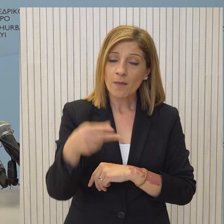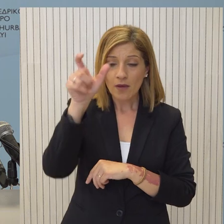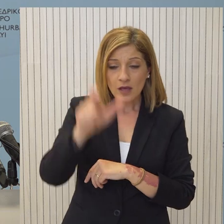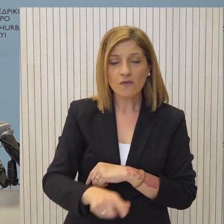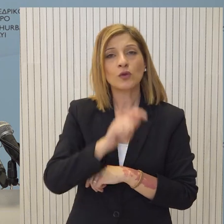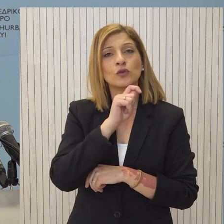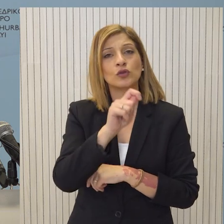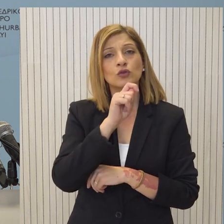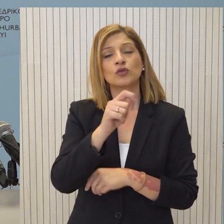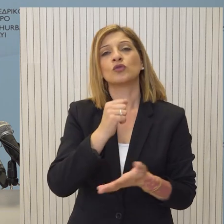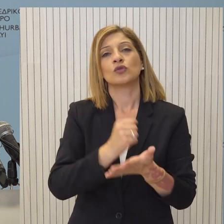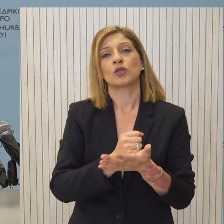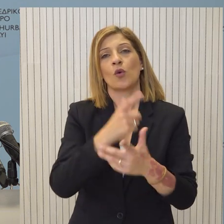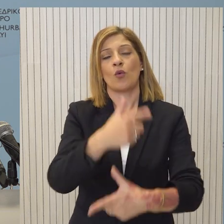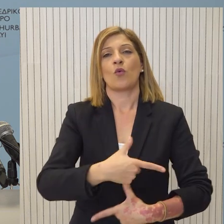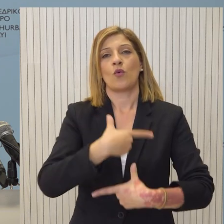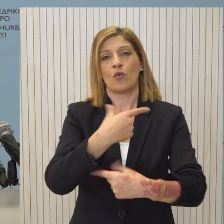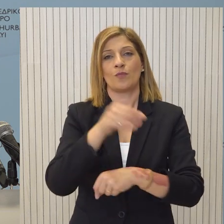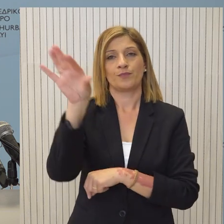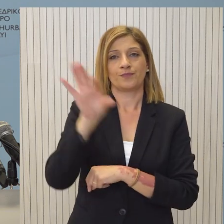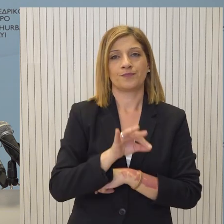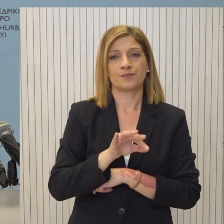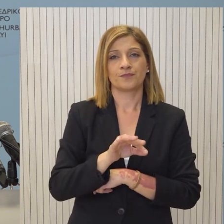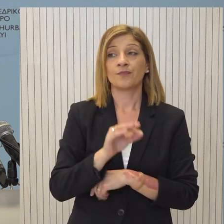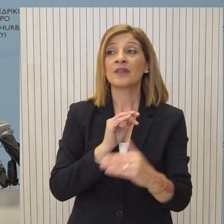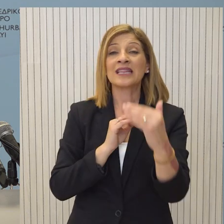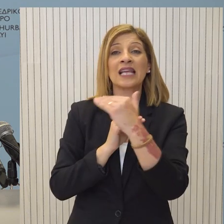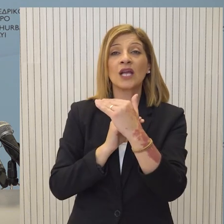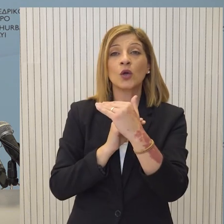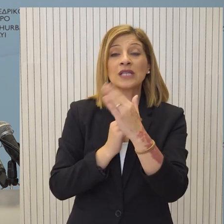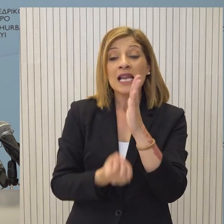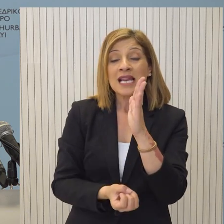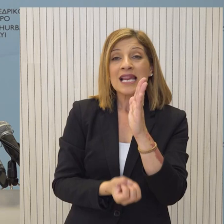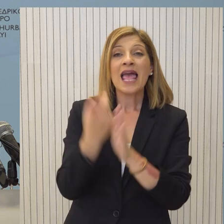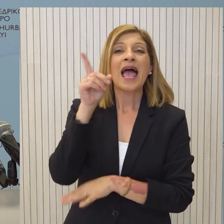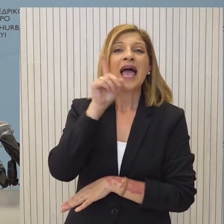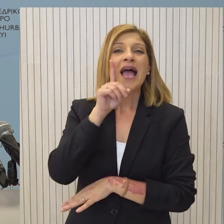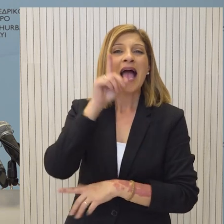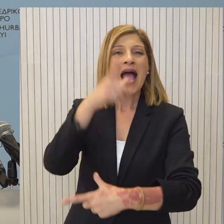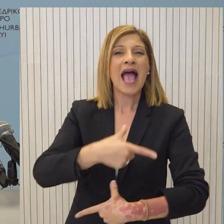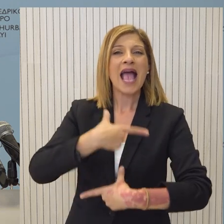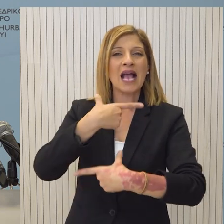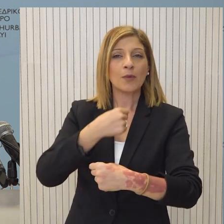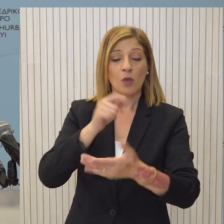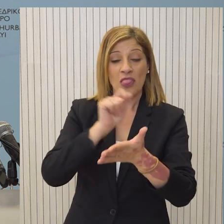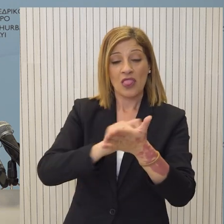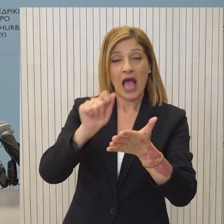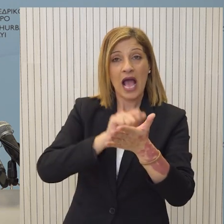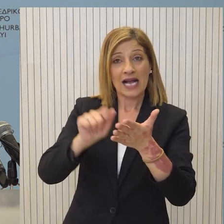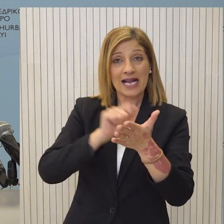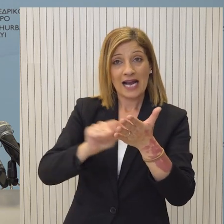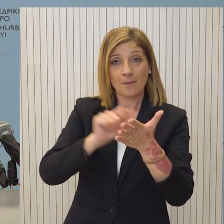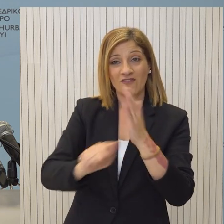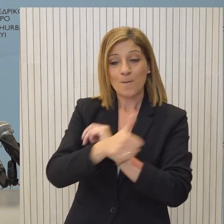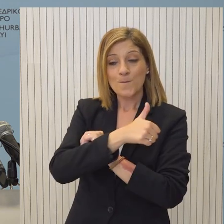ίδιο θα έχει και ως όρος εντολής ο Απεσταλμένος του. Θα καταγράψει απλώς η νέα Απεσταλμένη της θέσης ή θα έχει, με βάση τις εννοήσεις μου,